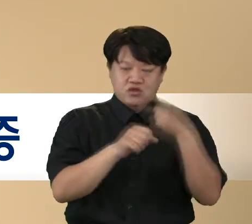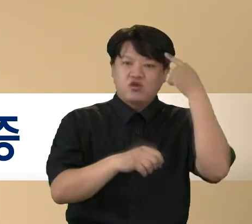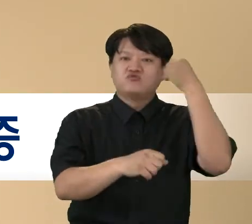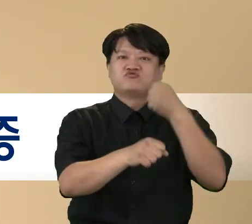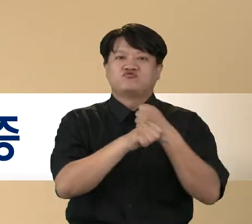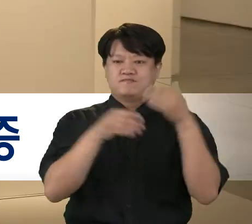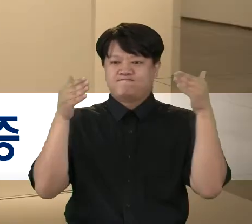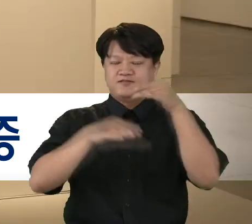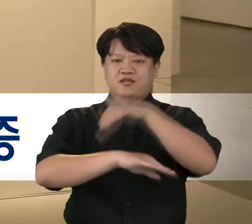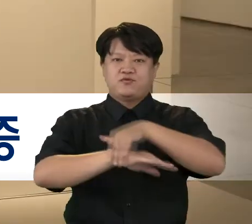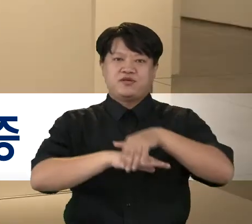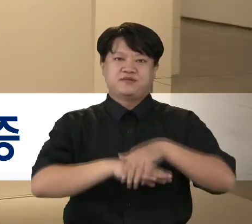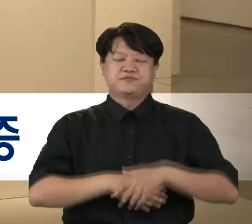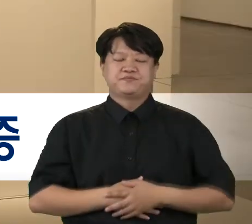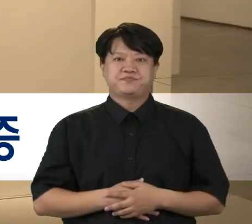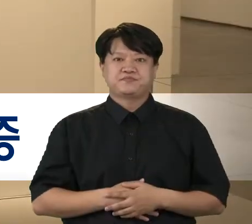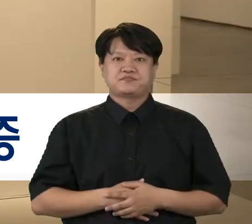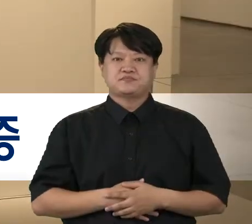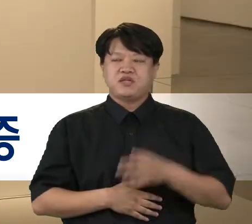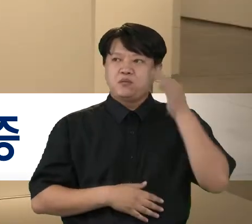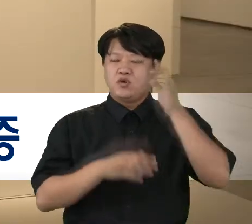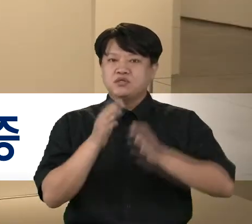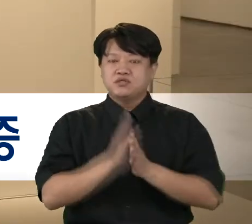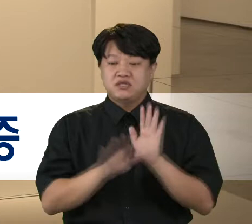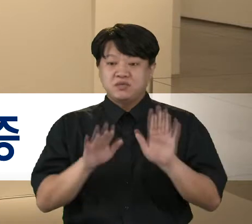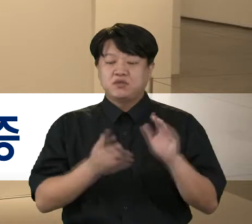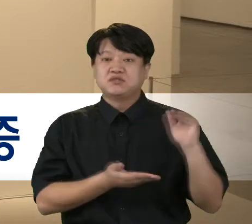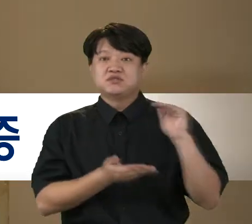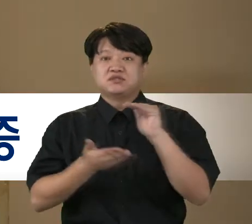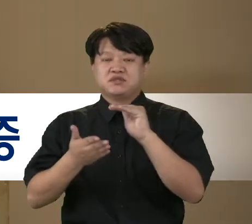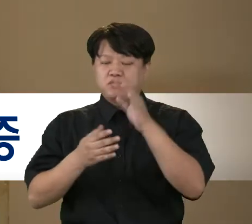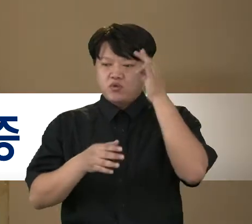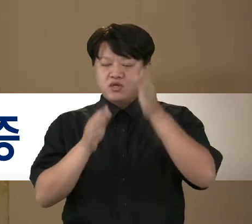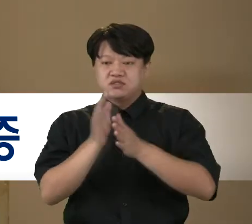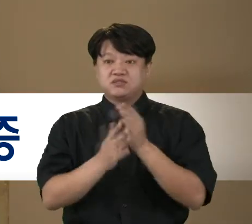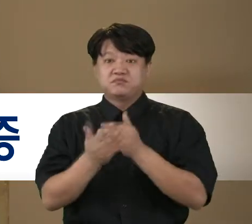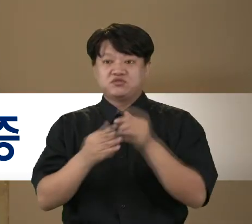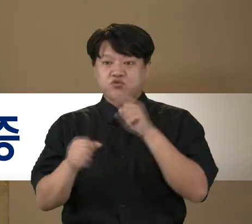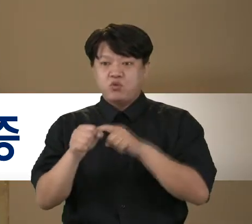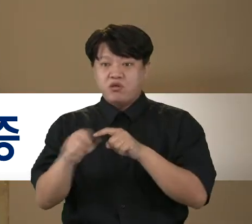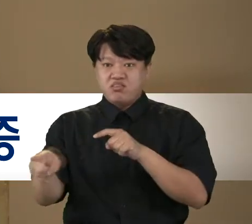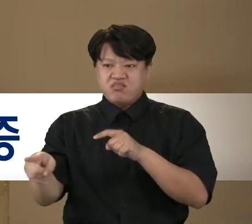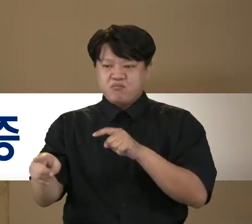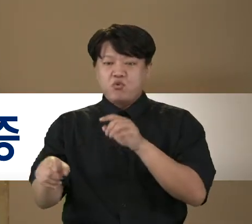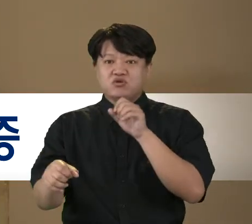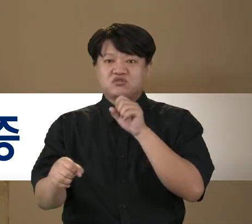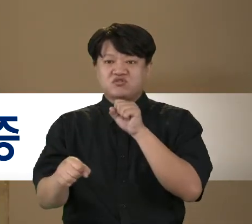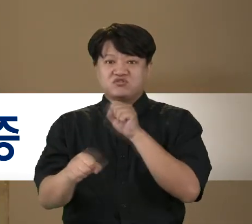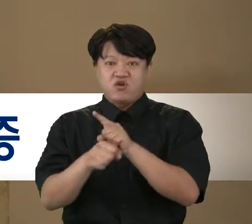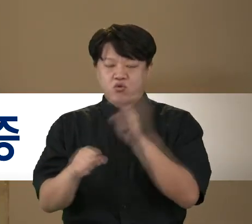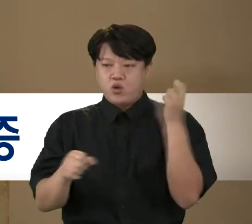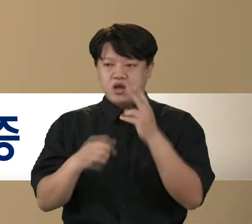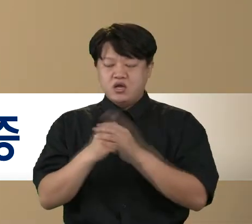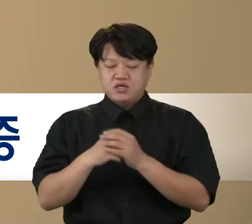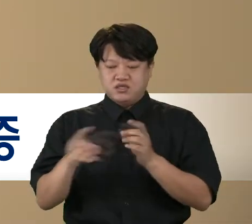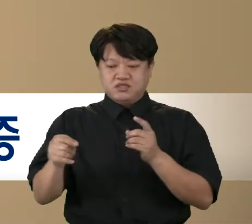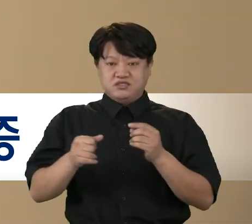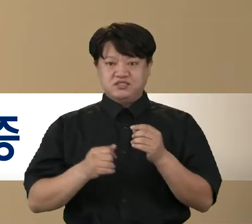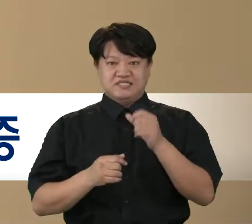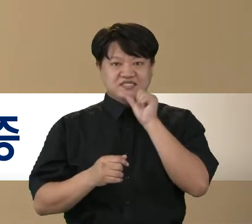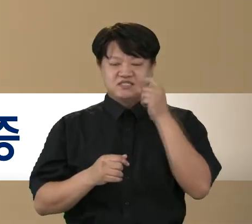작품에 대한 연구에도 힘을 쏟을 예정입니다. 포항시는 이번 기증이 포항시립미술관의 정체성 확립과